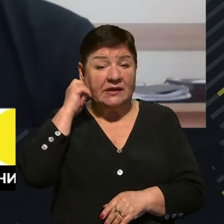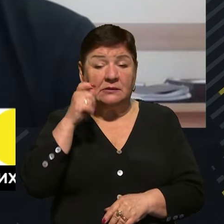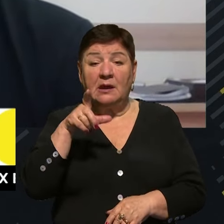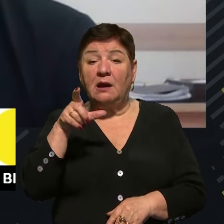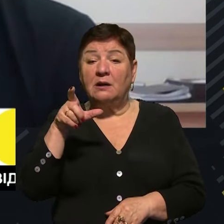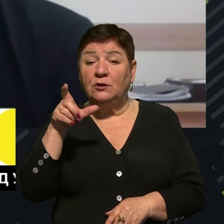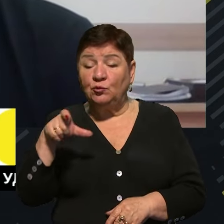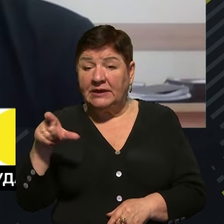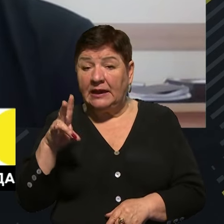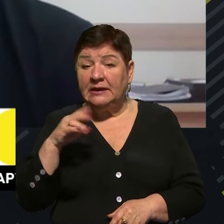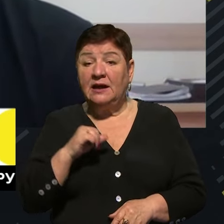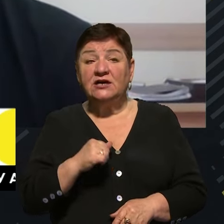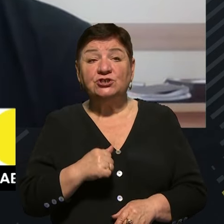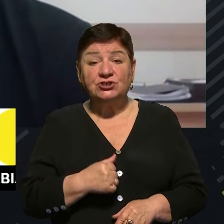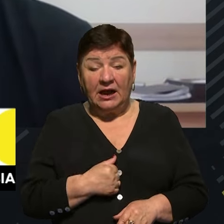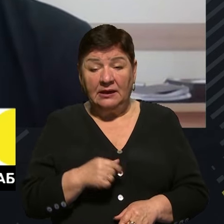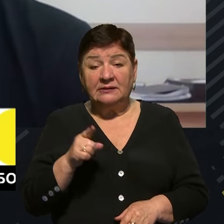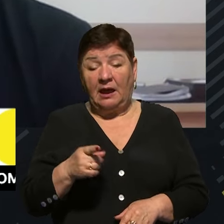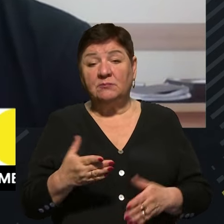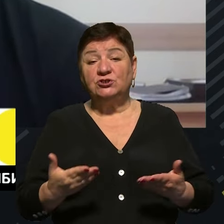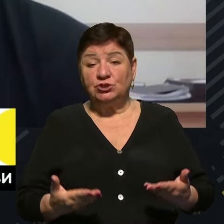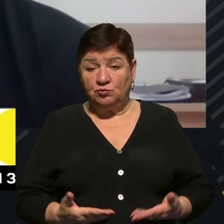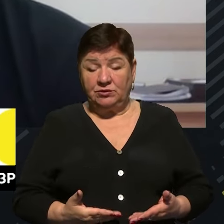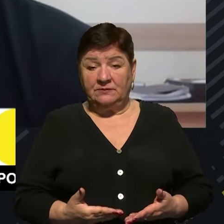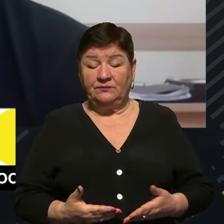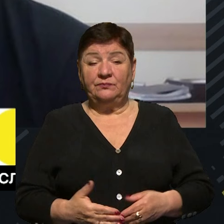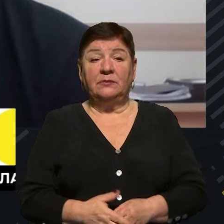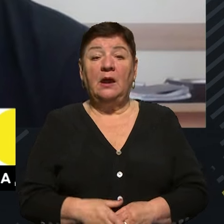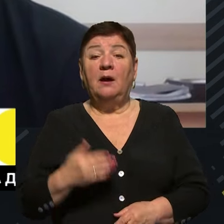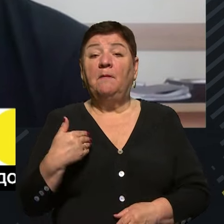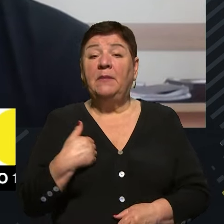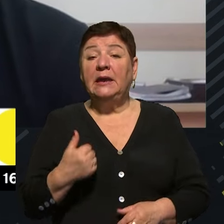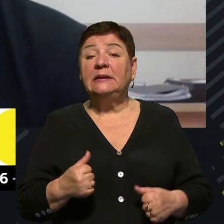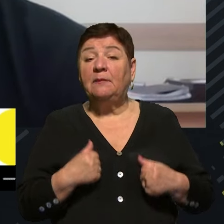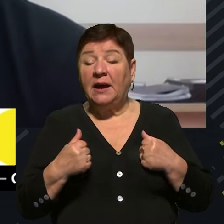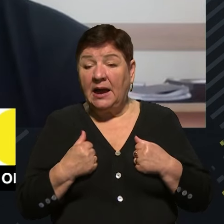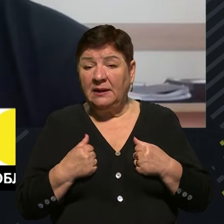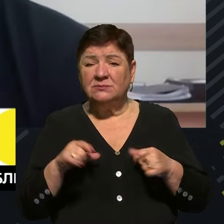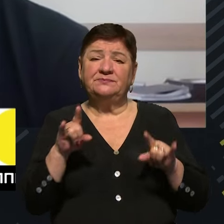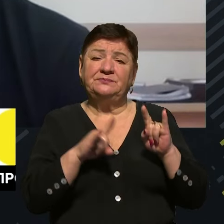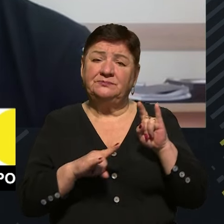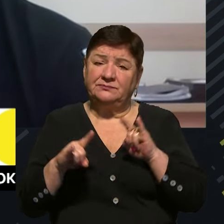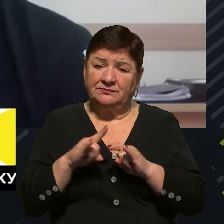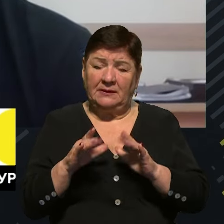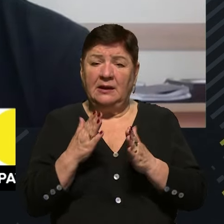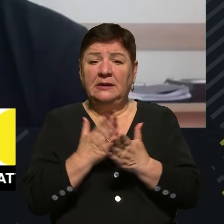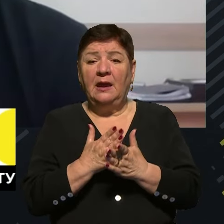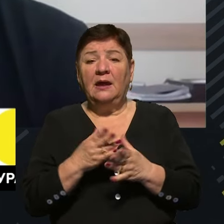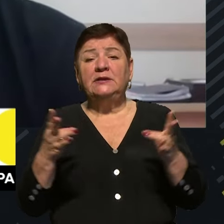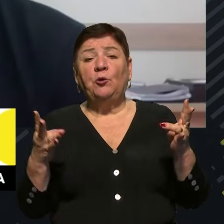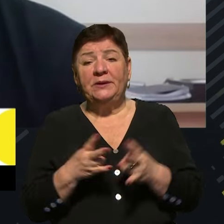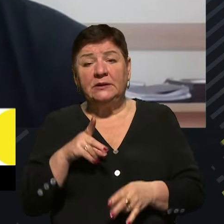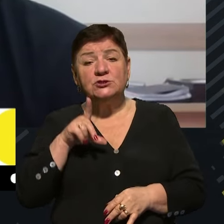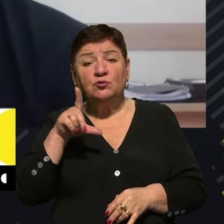то, на жаль, вони все ж таки там мешкають. Ми намагаємося їх переконати в тому, що є необхідність виїжджати.